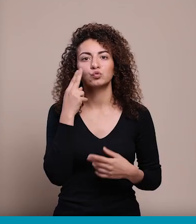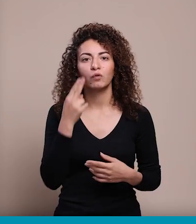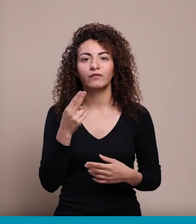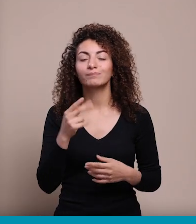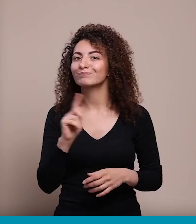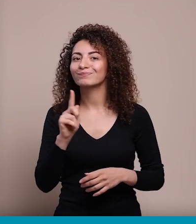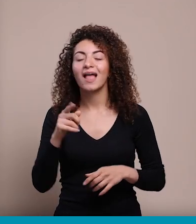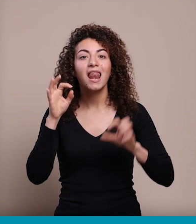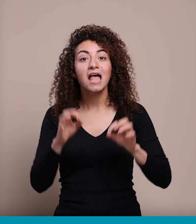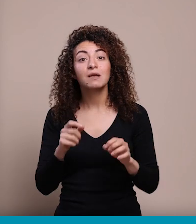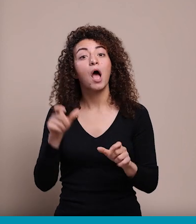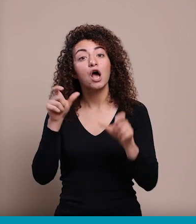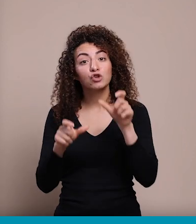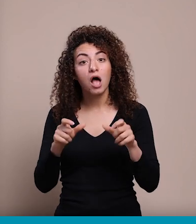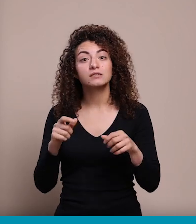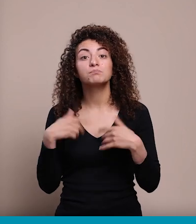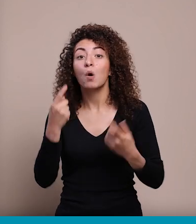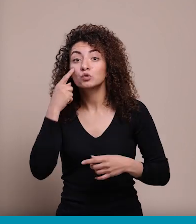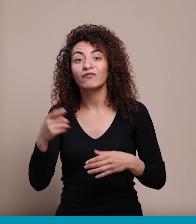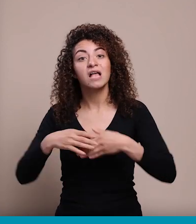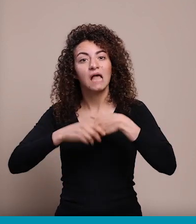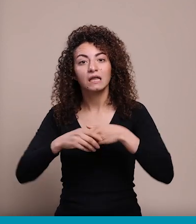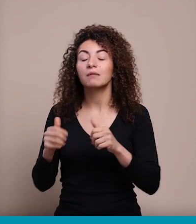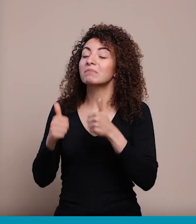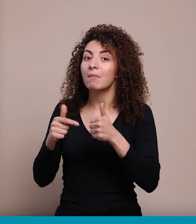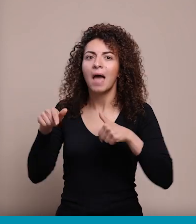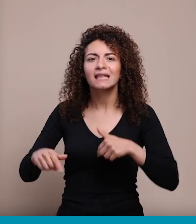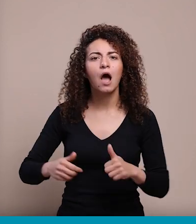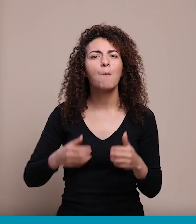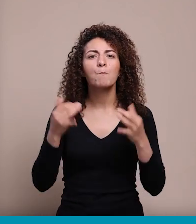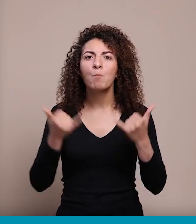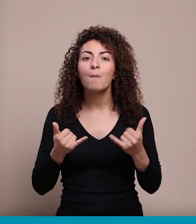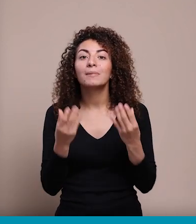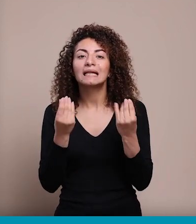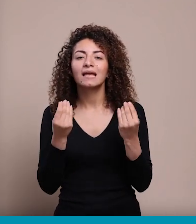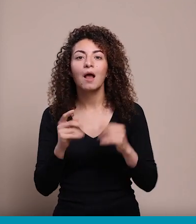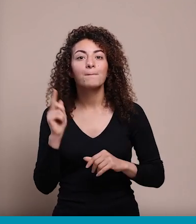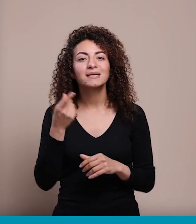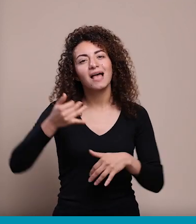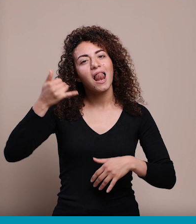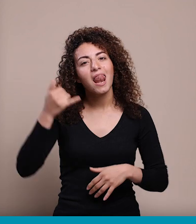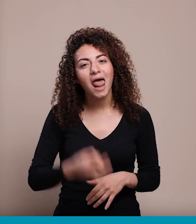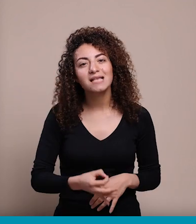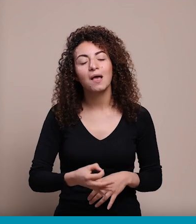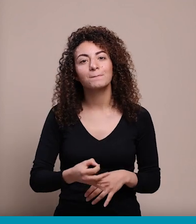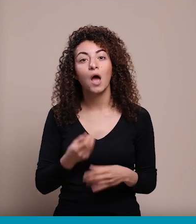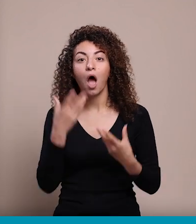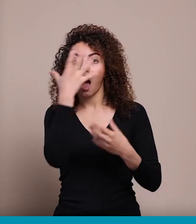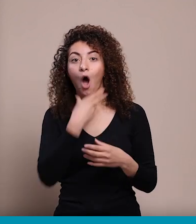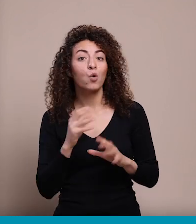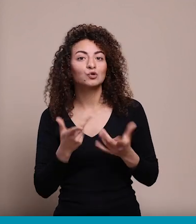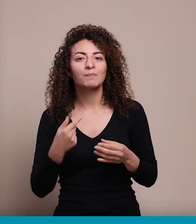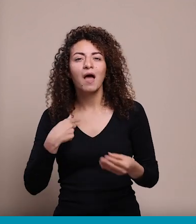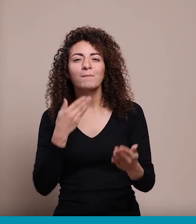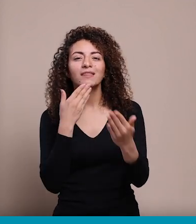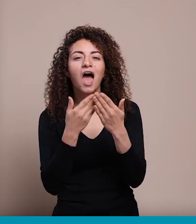كتير حلو يكون عنا أشخاص ما بيشوفوا رفقة وبالعكس هذا الشيء بيفيد وهذا الشيء هيكون بلاس لإلنا بس كمان الحلو